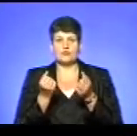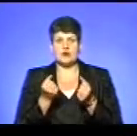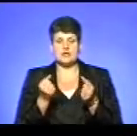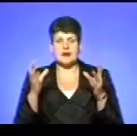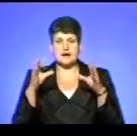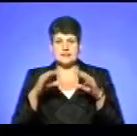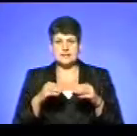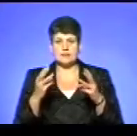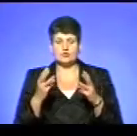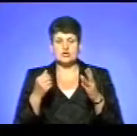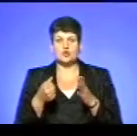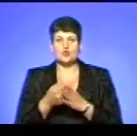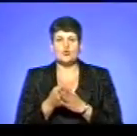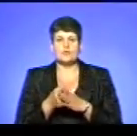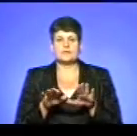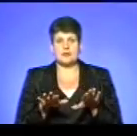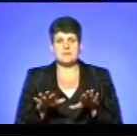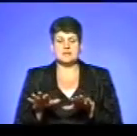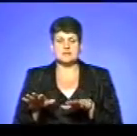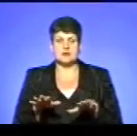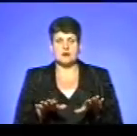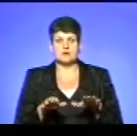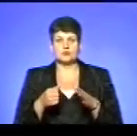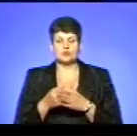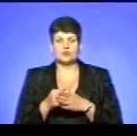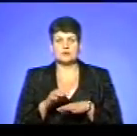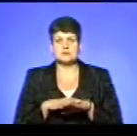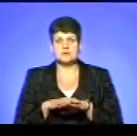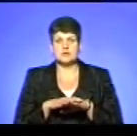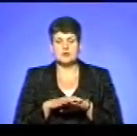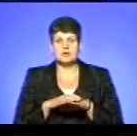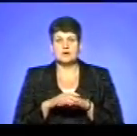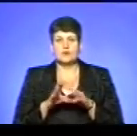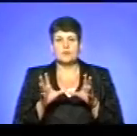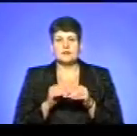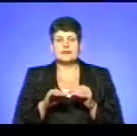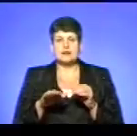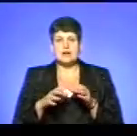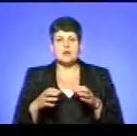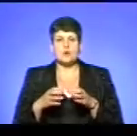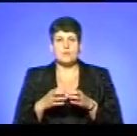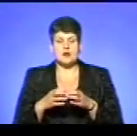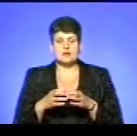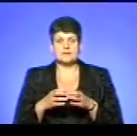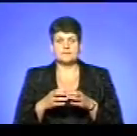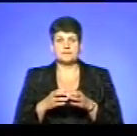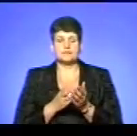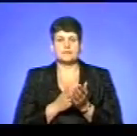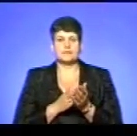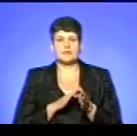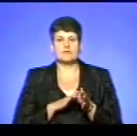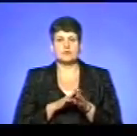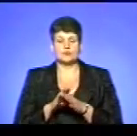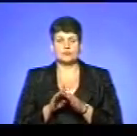пожеж на місця, до населення, в об'єднаних територіальних громадах, ми реалізовуємо